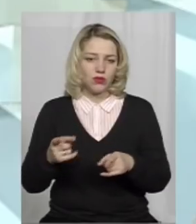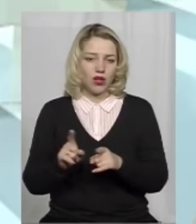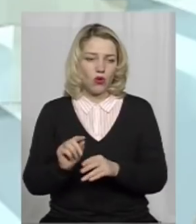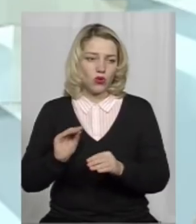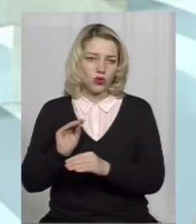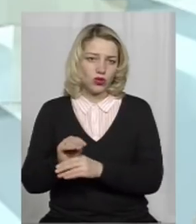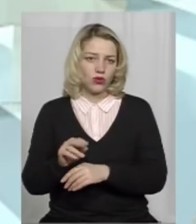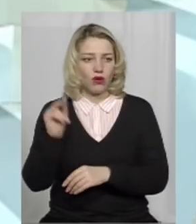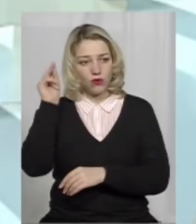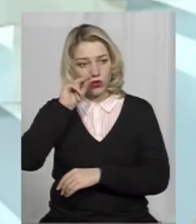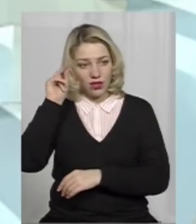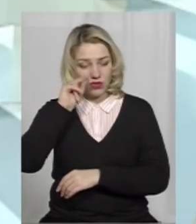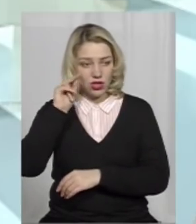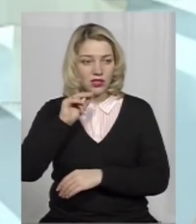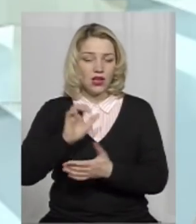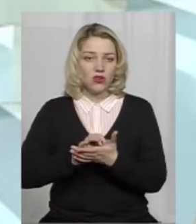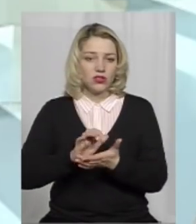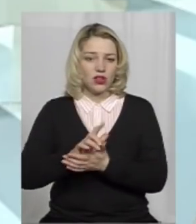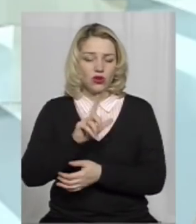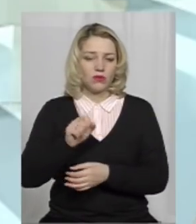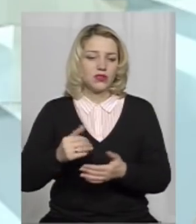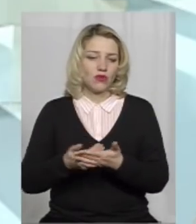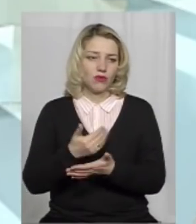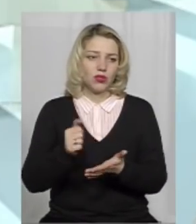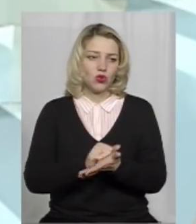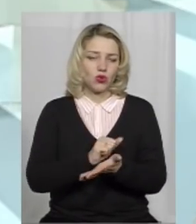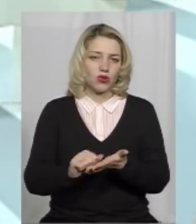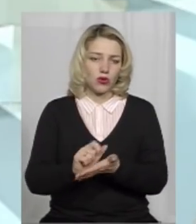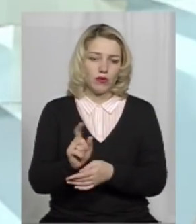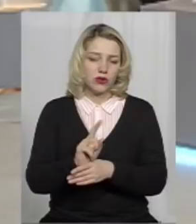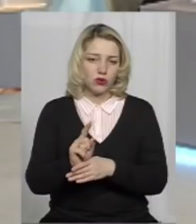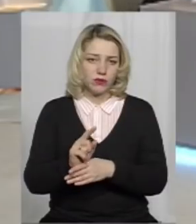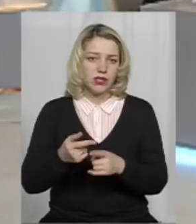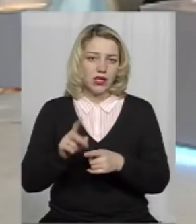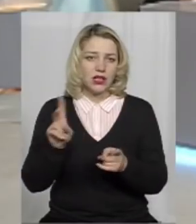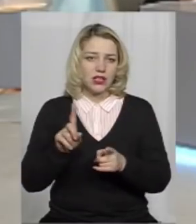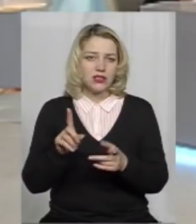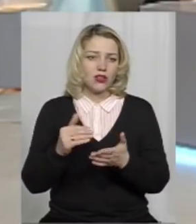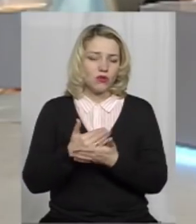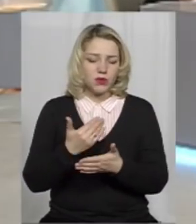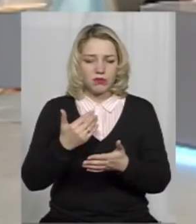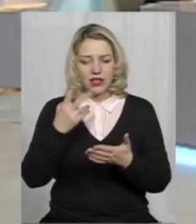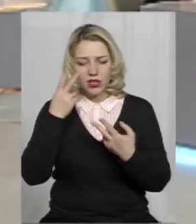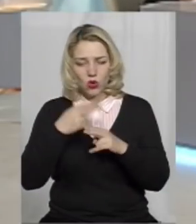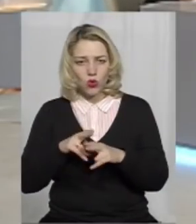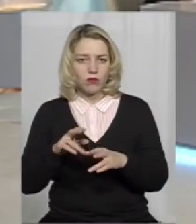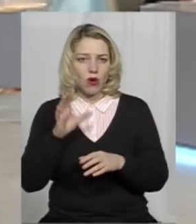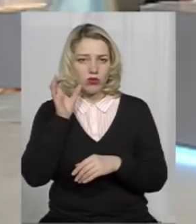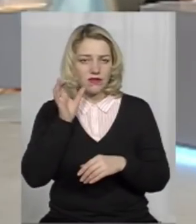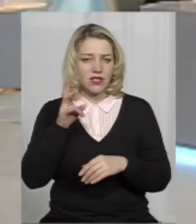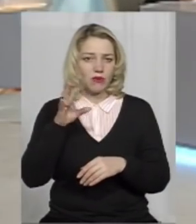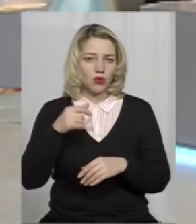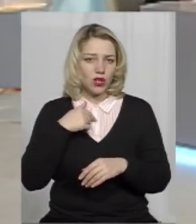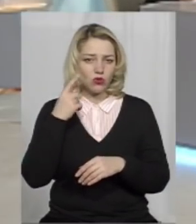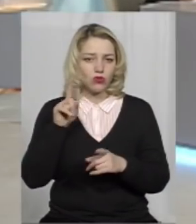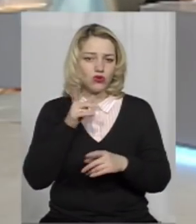навчання, ознайомлення з новими документами нормативними, якимись певними технологіями освітніми. Але думаю,